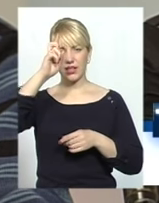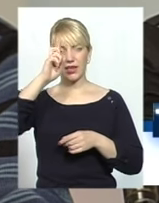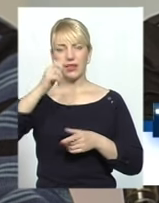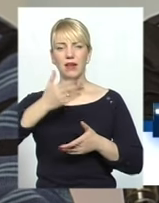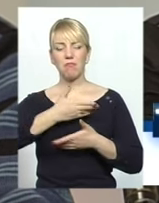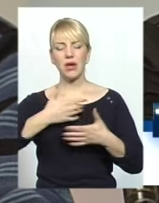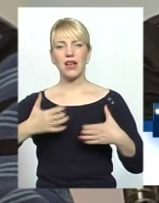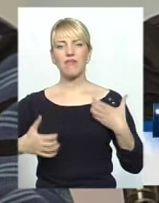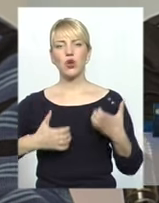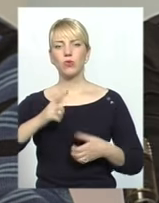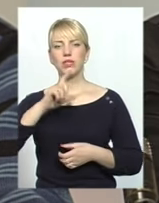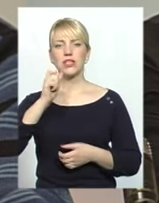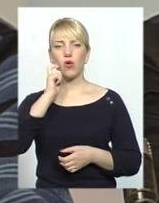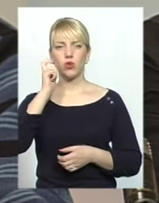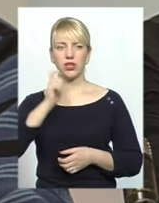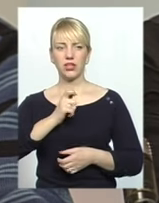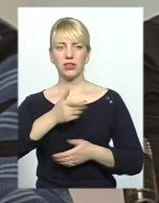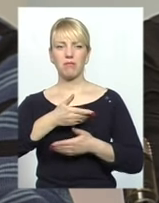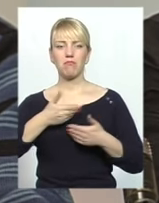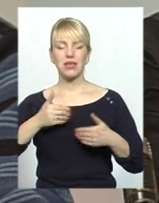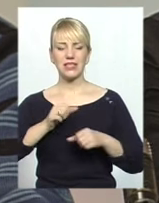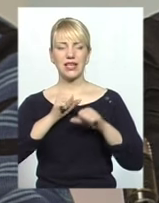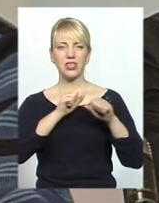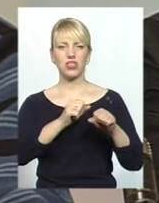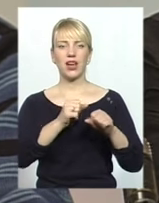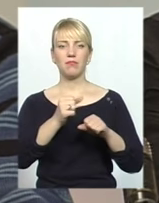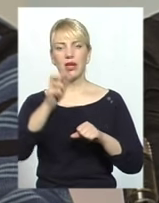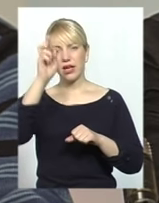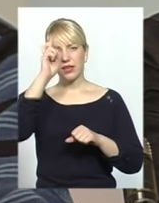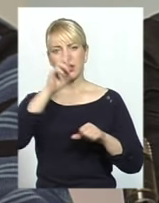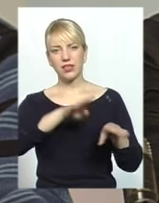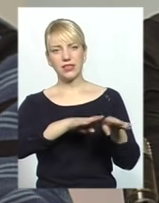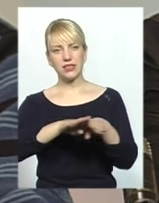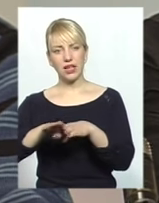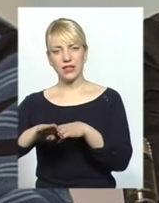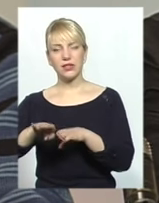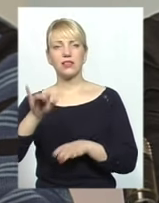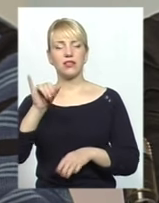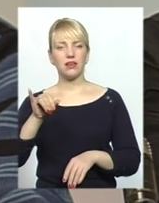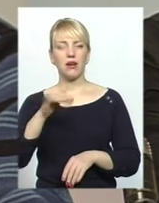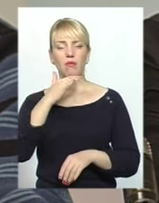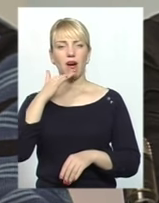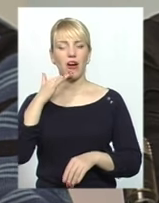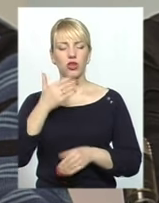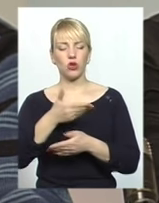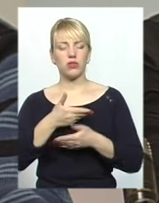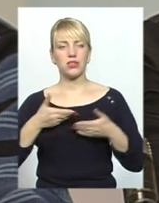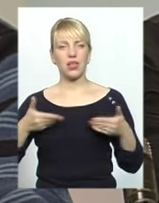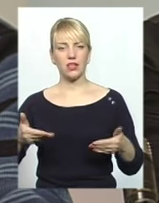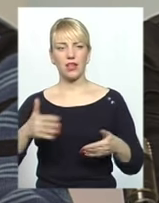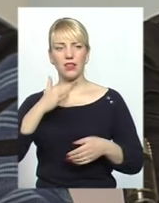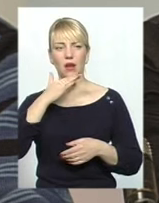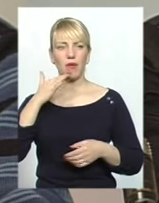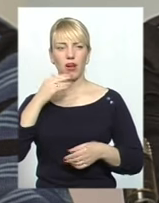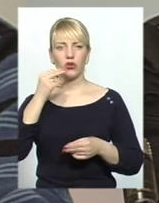Україну, ми захищаємо цілісність. І багато з нас набагато краще володіє